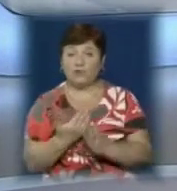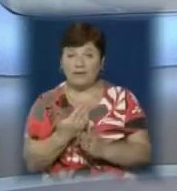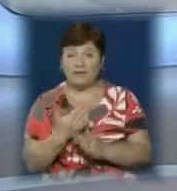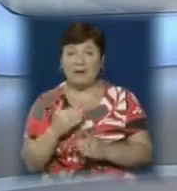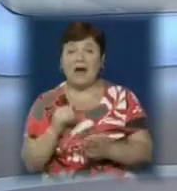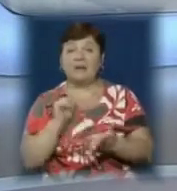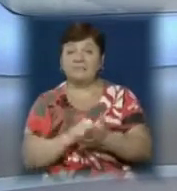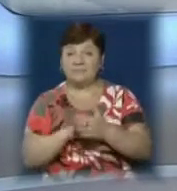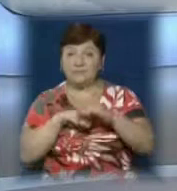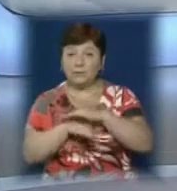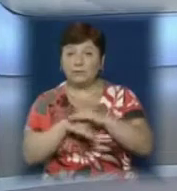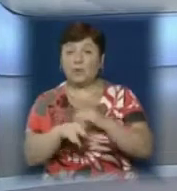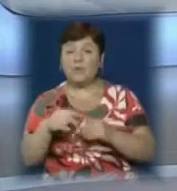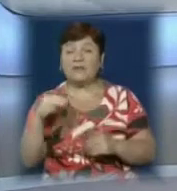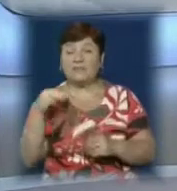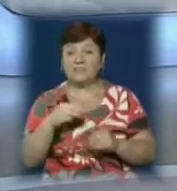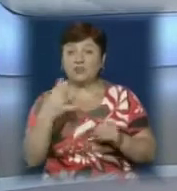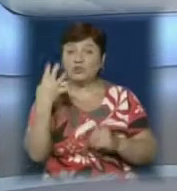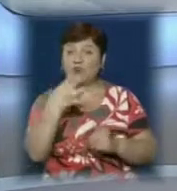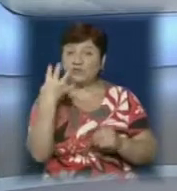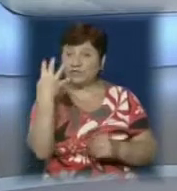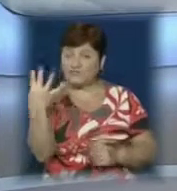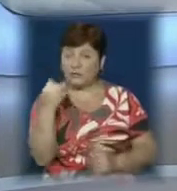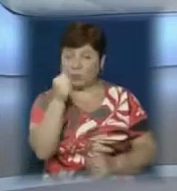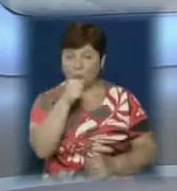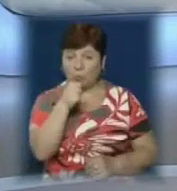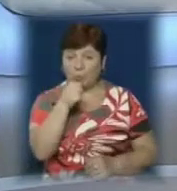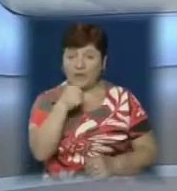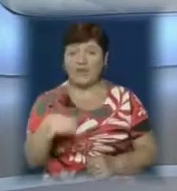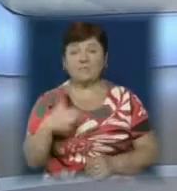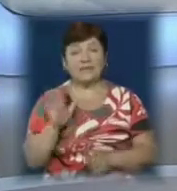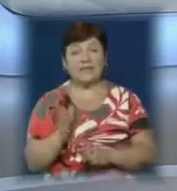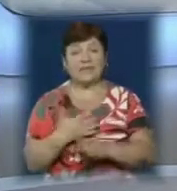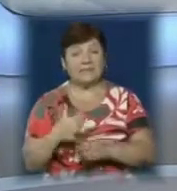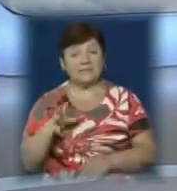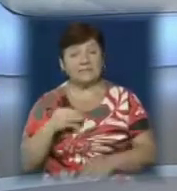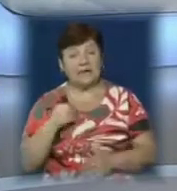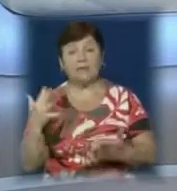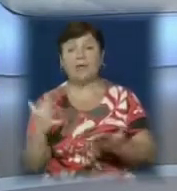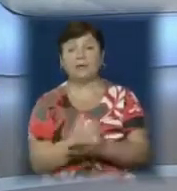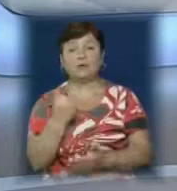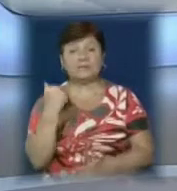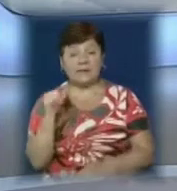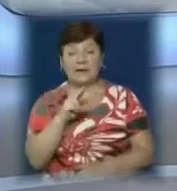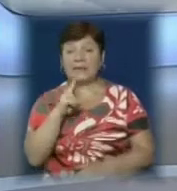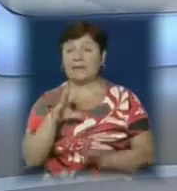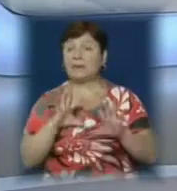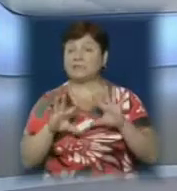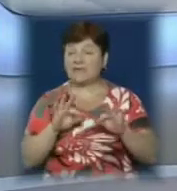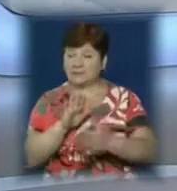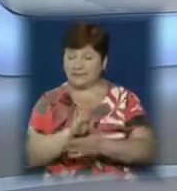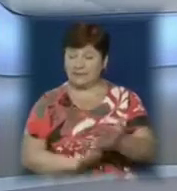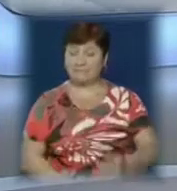архівних документів до 1944 року. І вже діляться своїми досягненнями, якими, розкаже Ані